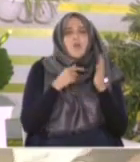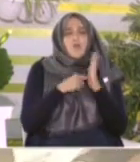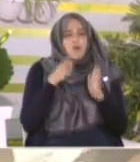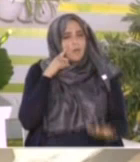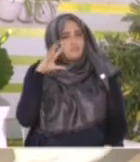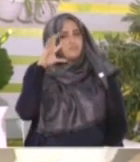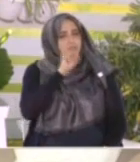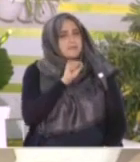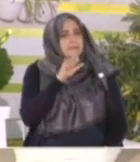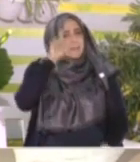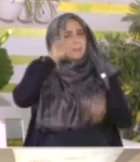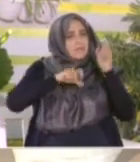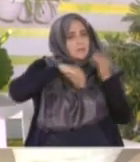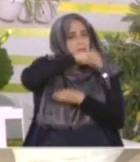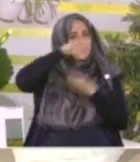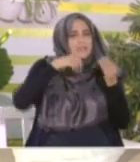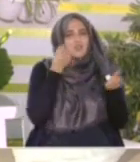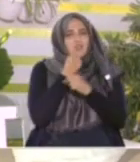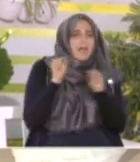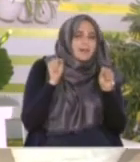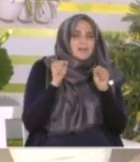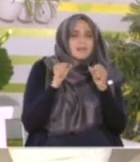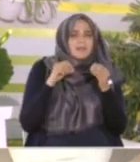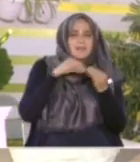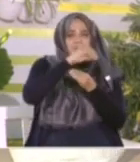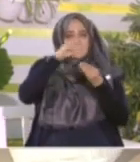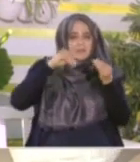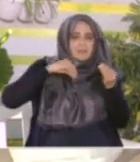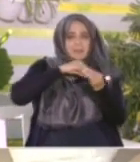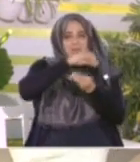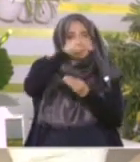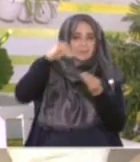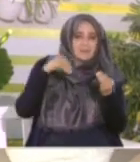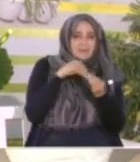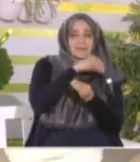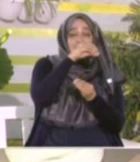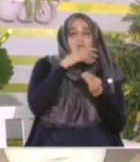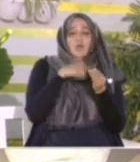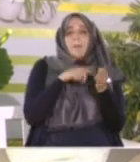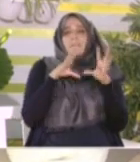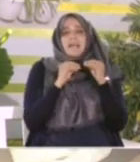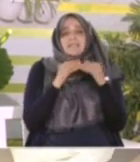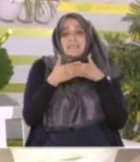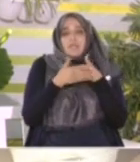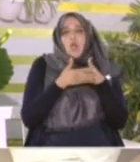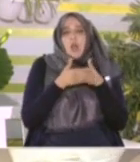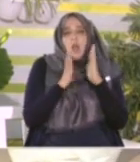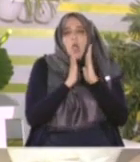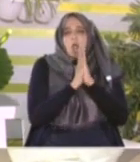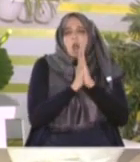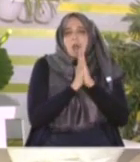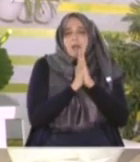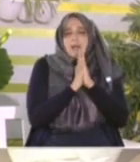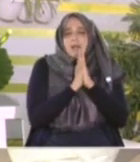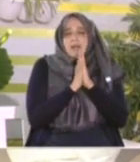الطوافين الطائفين حول الكعبة وكما قلنا وكما قبل حين أن المقام كان ملتصقا بالبيت